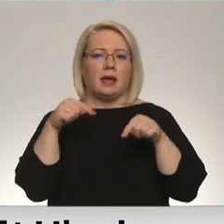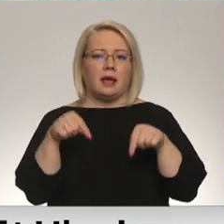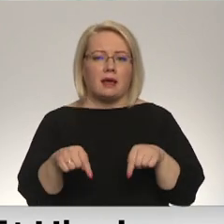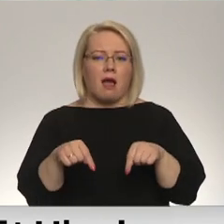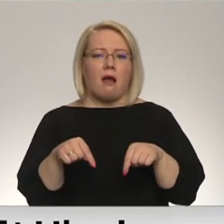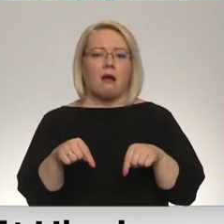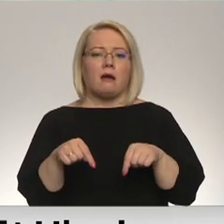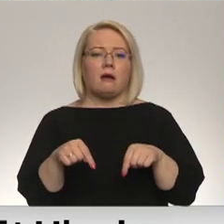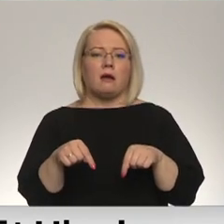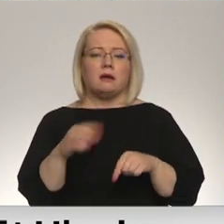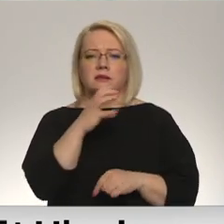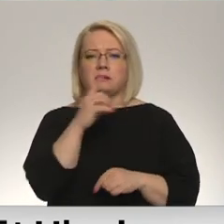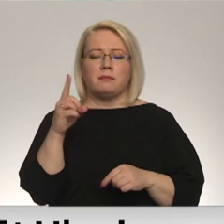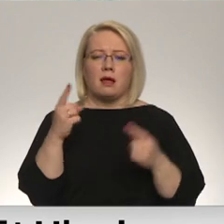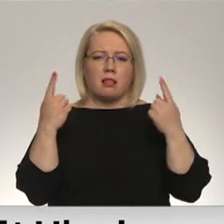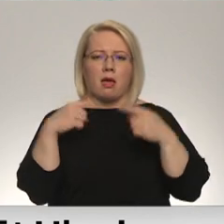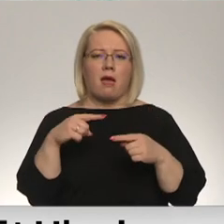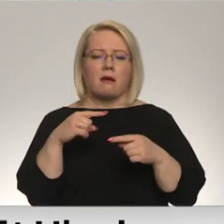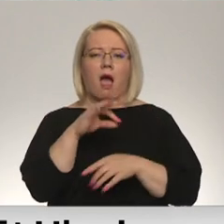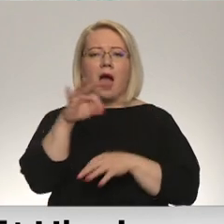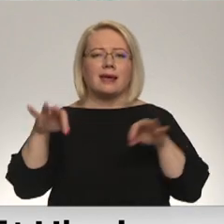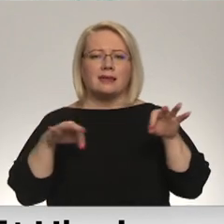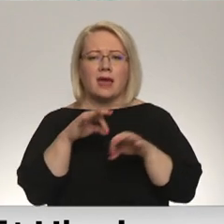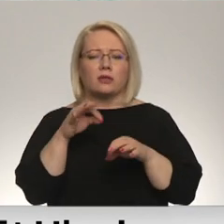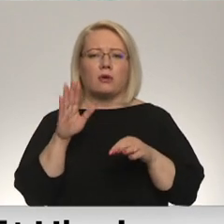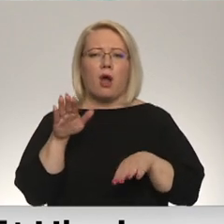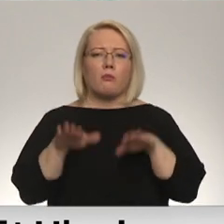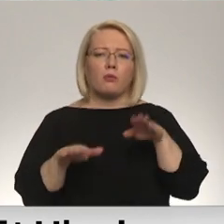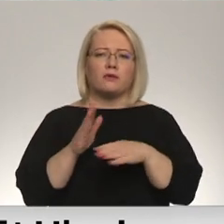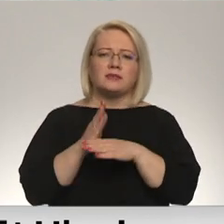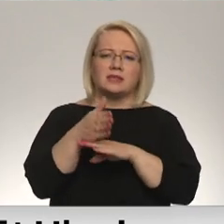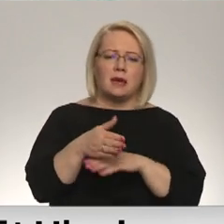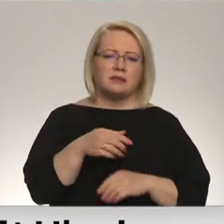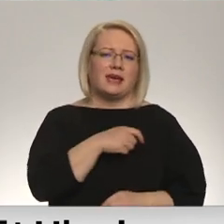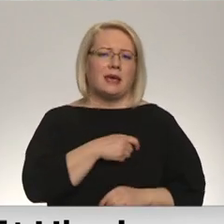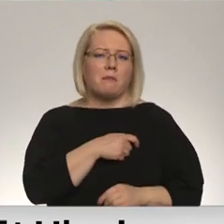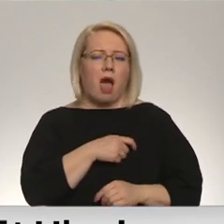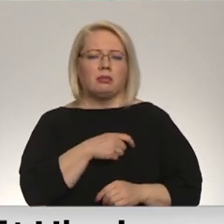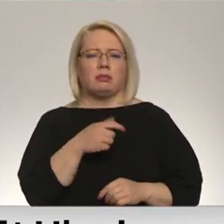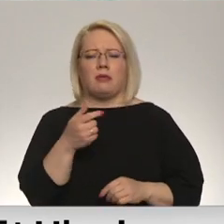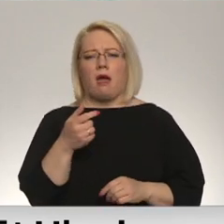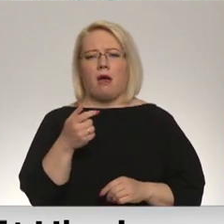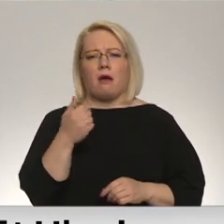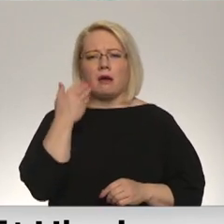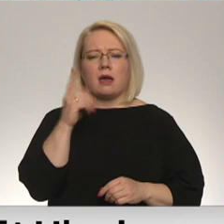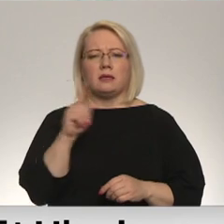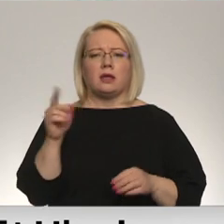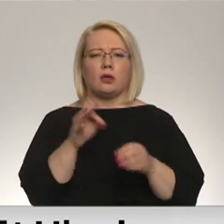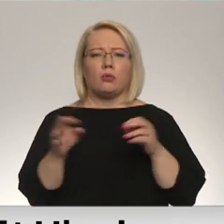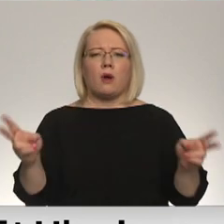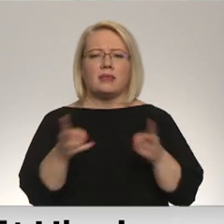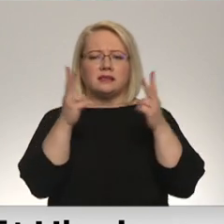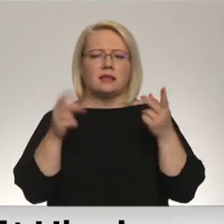tā padomlaika arhitektūra kā purciems vai imanta, ka tie ir nodedzināti